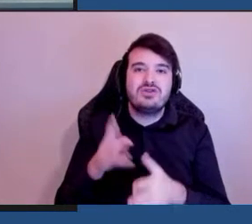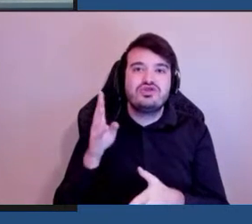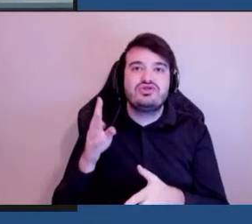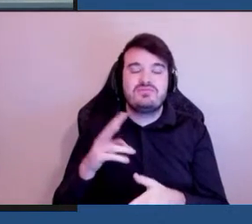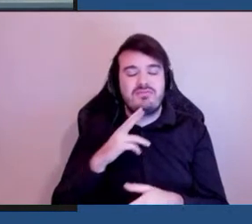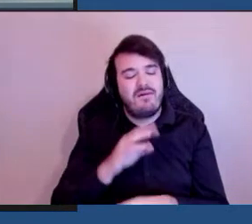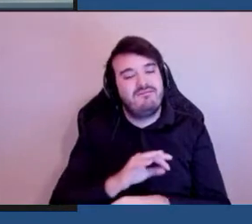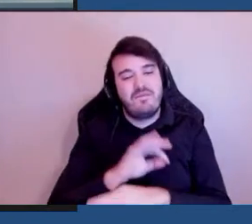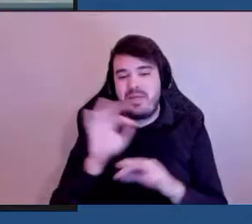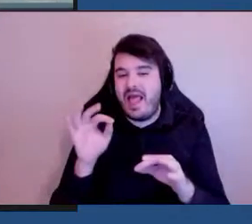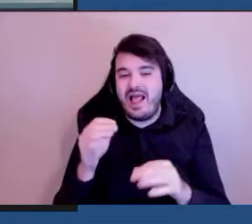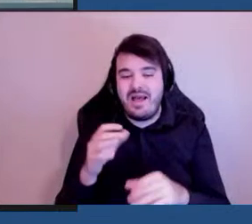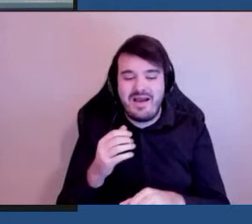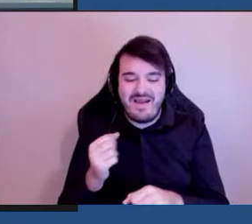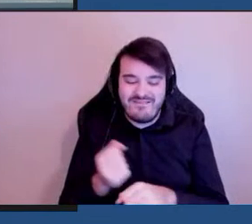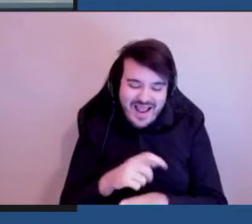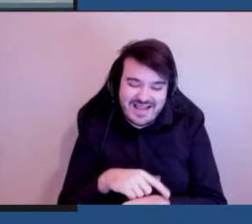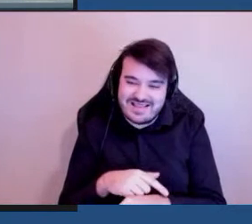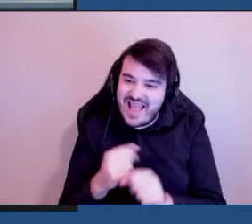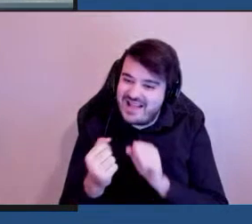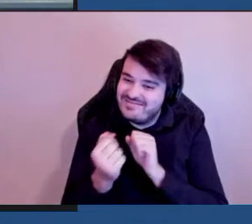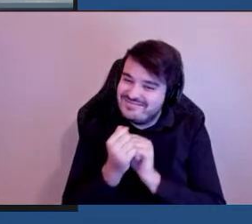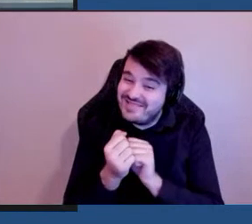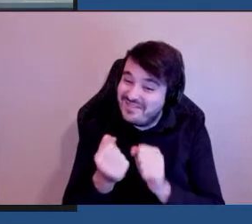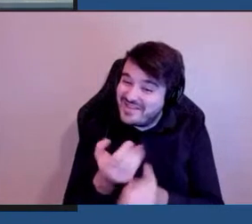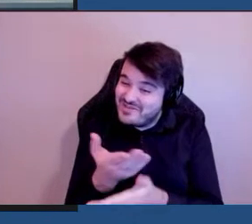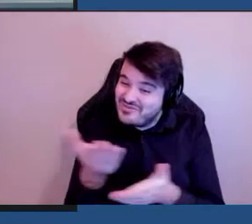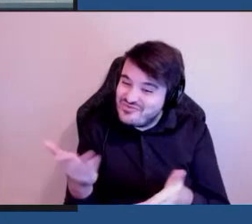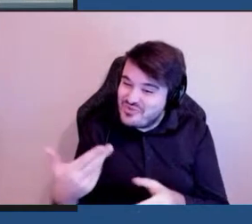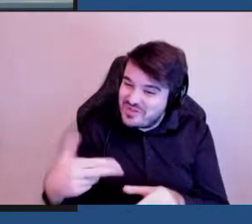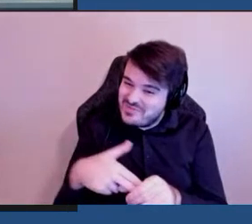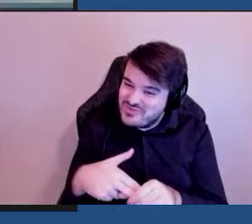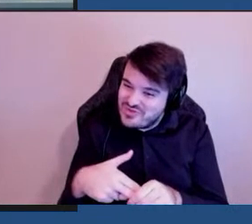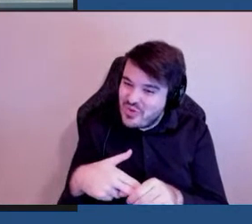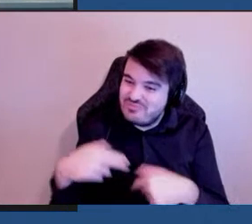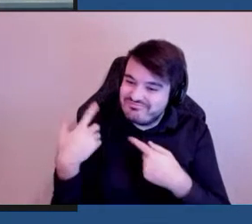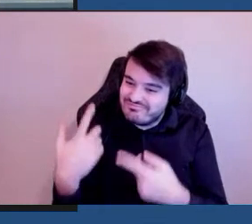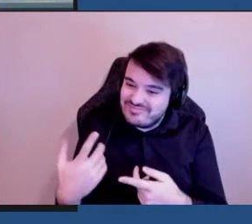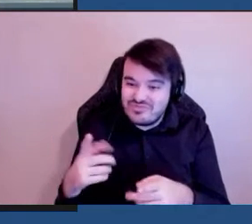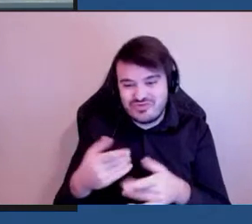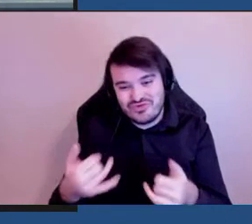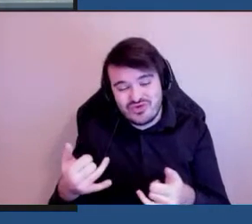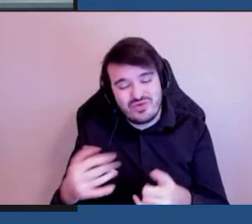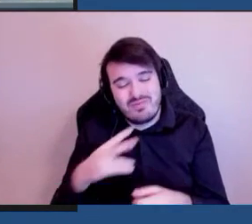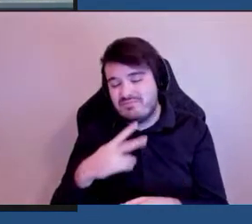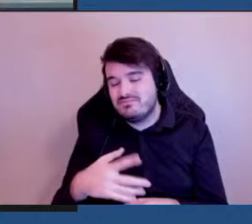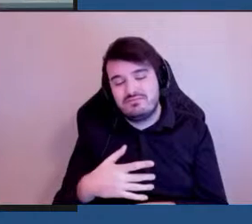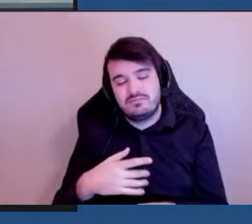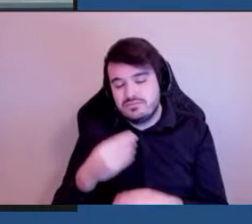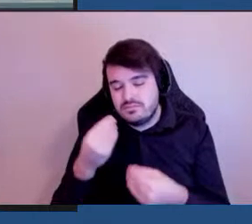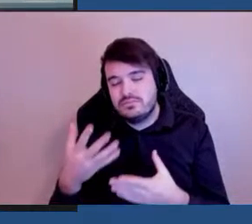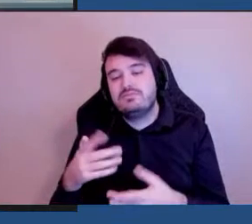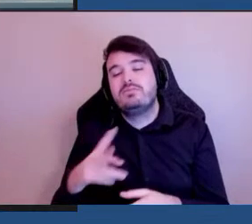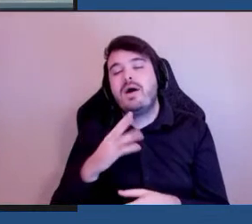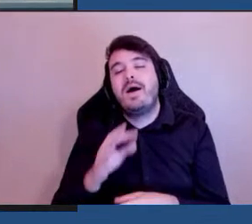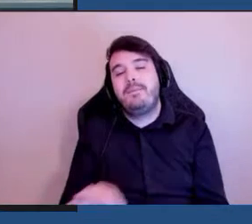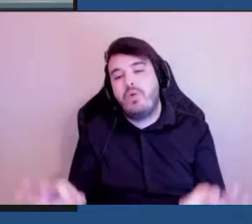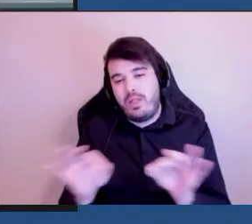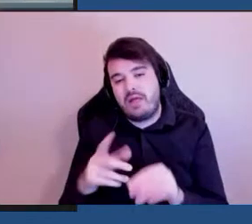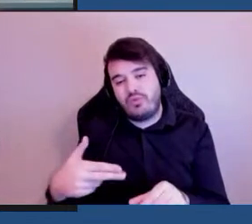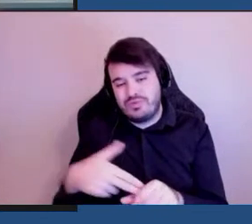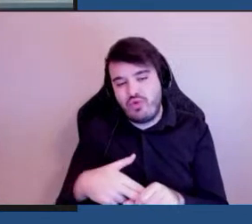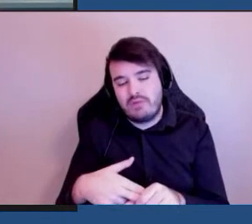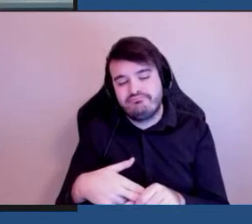pu passer du temps avec vous votre contribution est très très importante pour nous j'aimerais